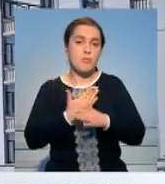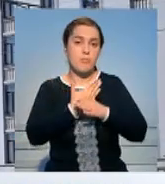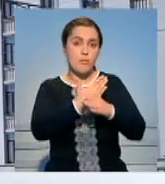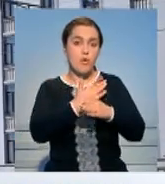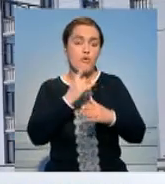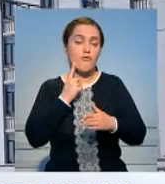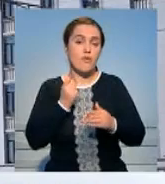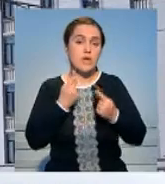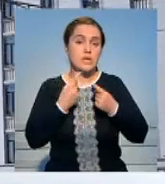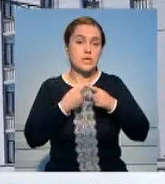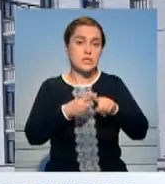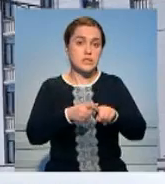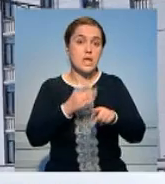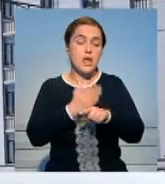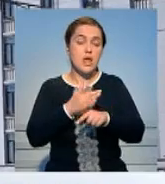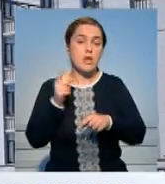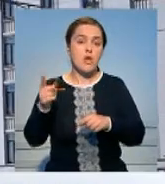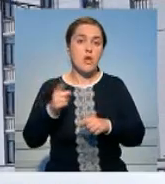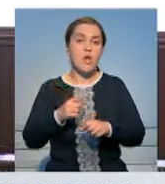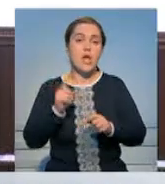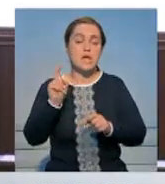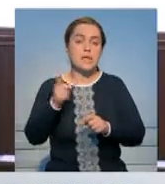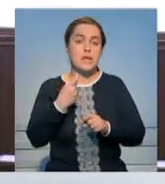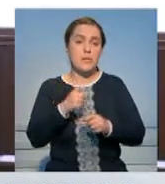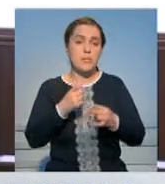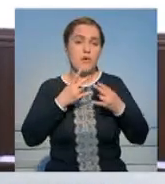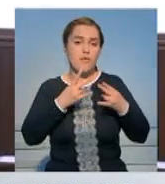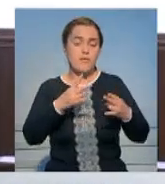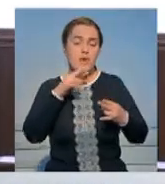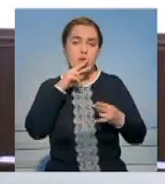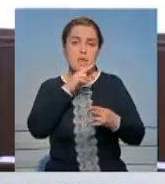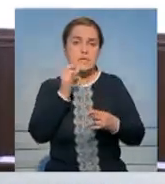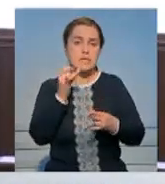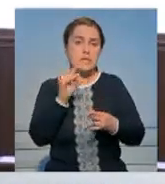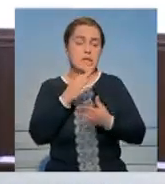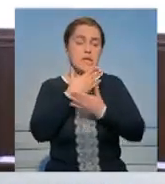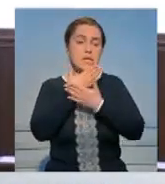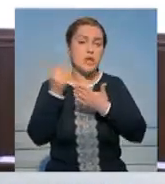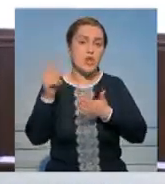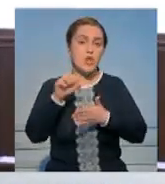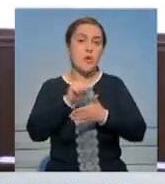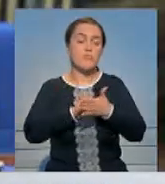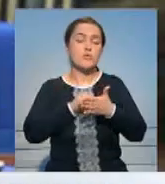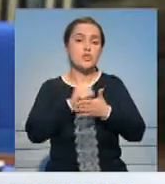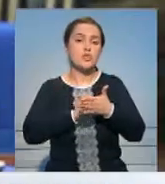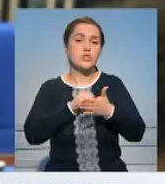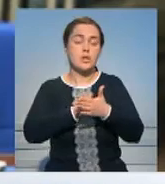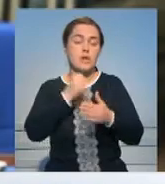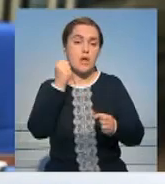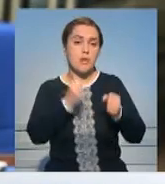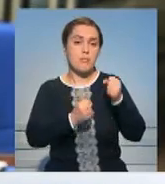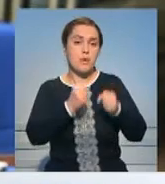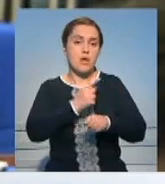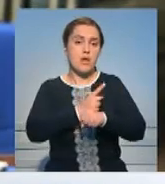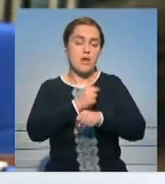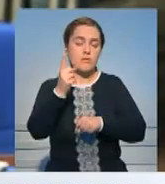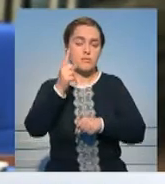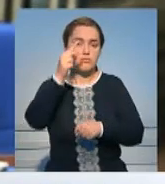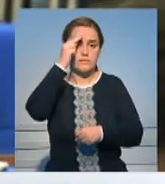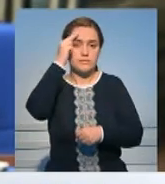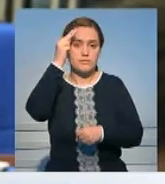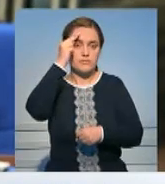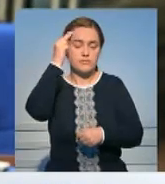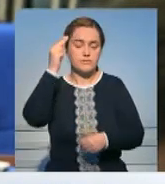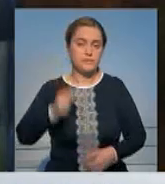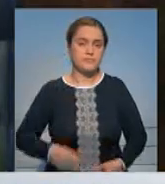убеждены, что объектов по производству химического оружия в Сирии нет, а послужившая поводом к обстрелу химическая атака мнимая. Удар